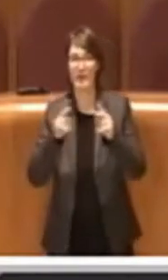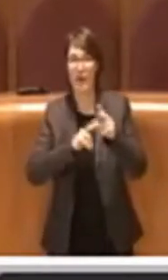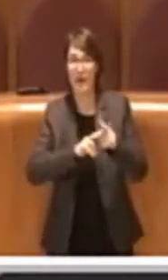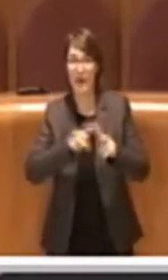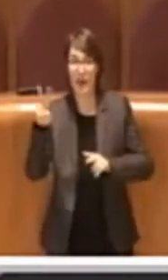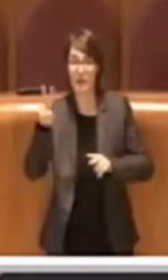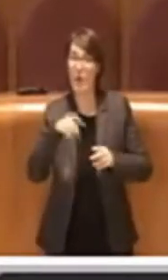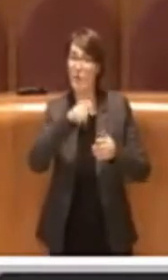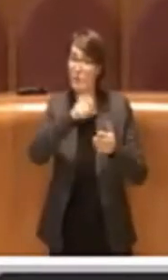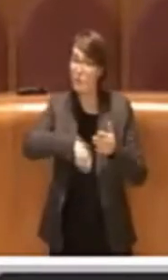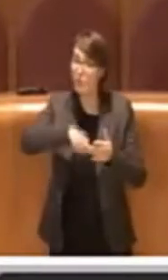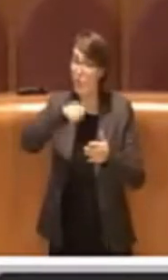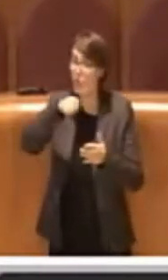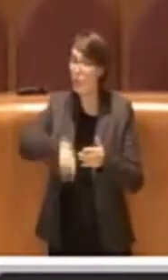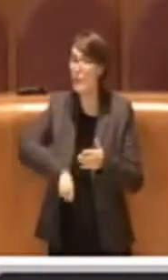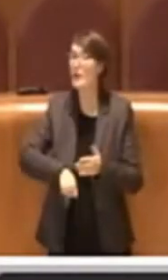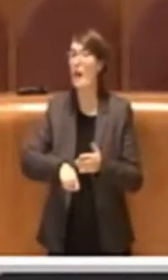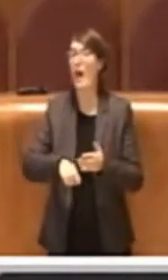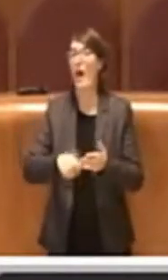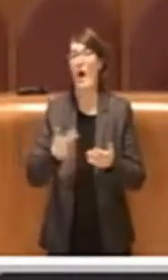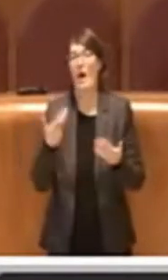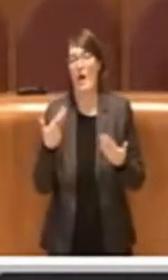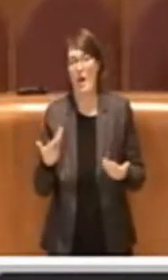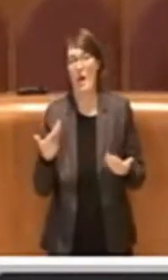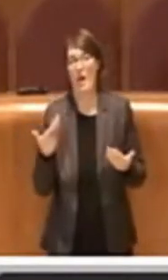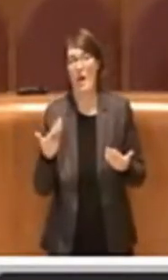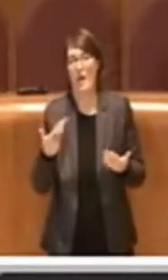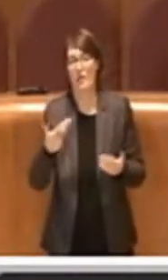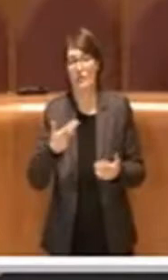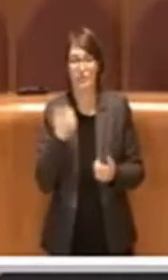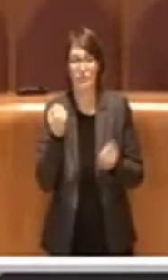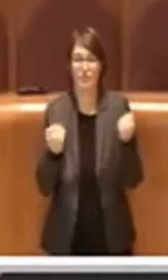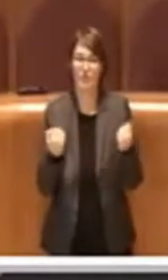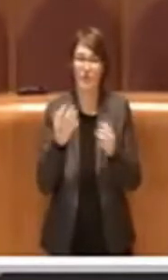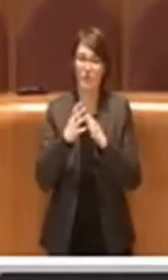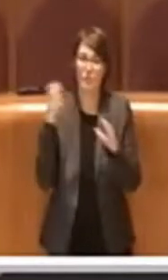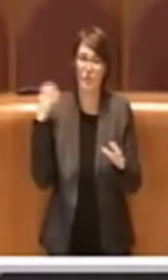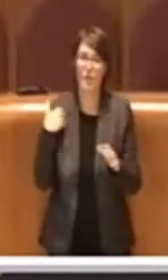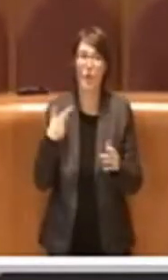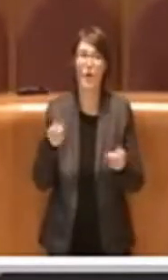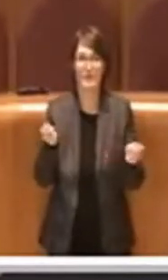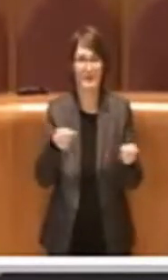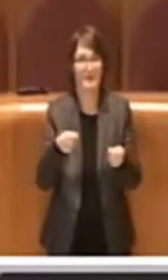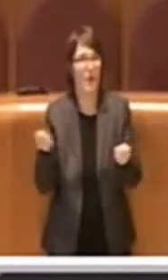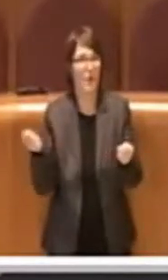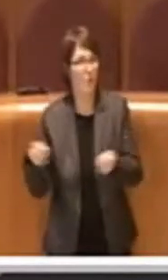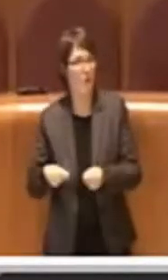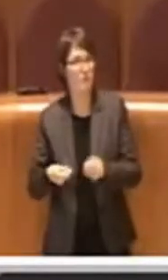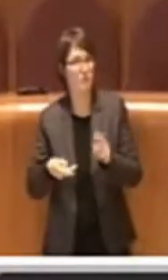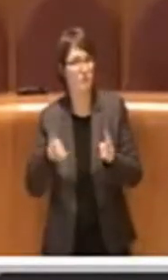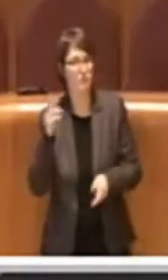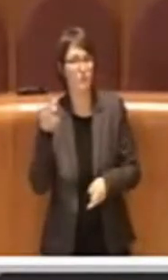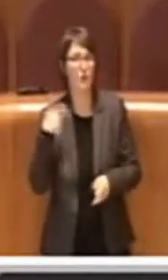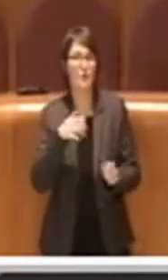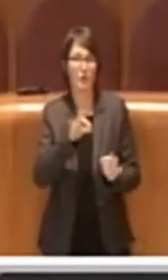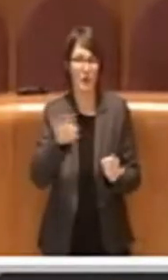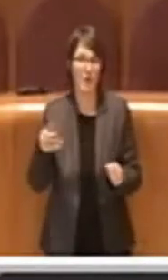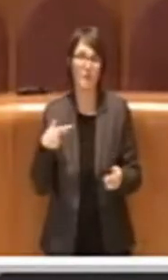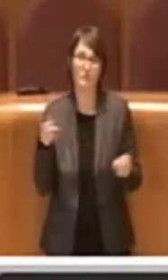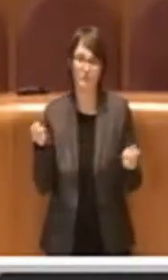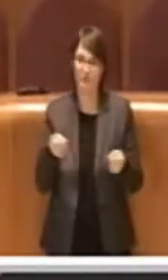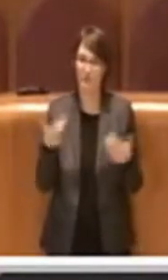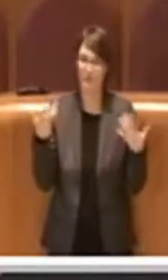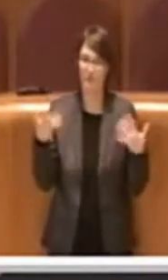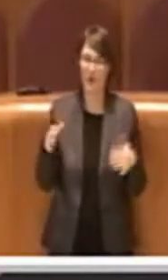permetterebbe di avere molti più mezzi sequestrati, perché in alcuni casi avvengono i sequestri, ma è più